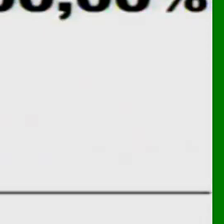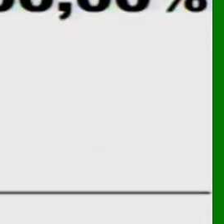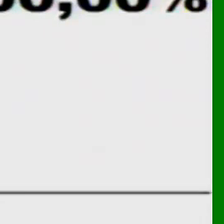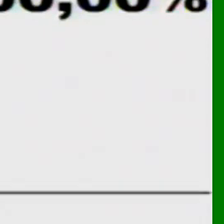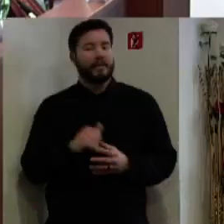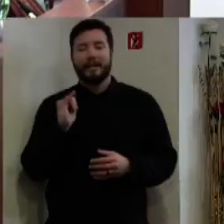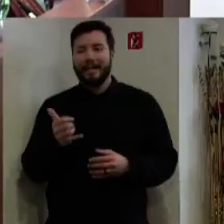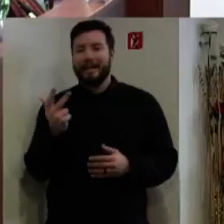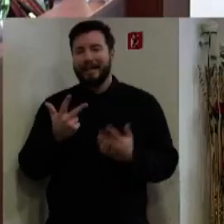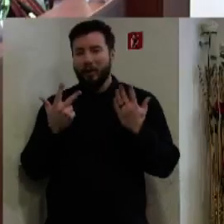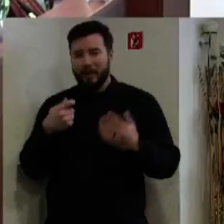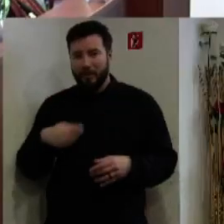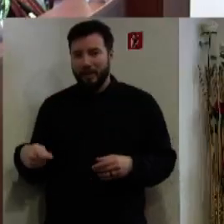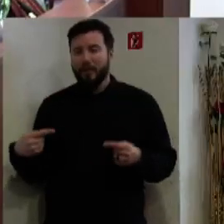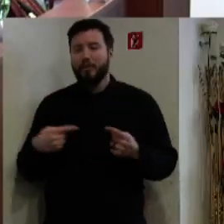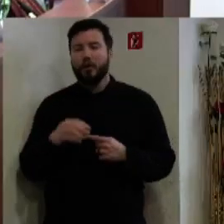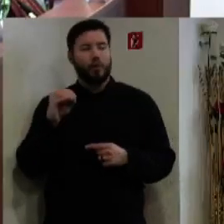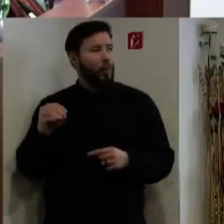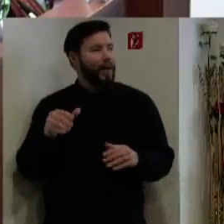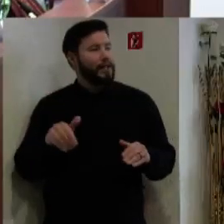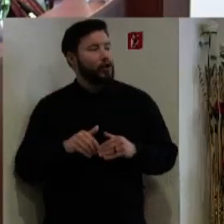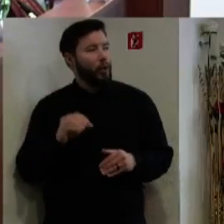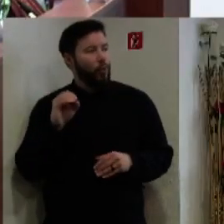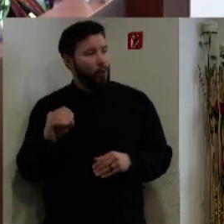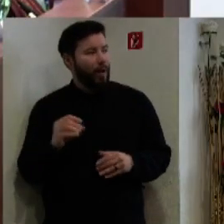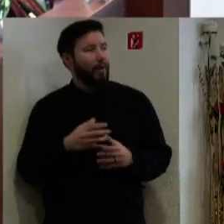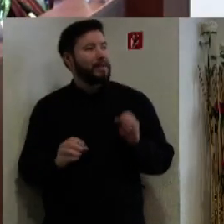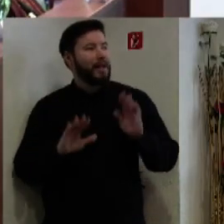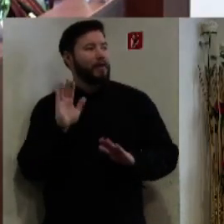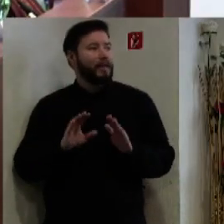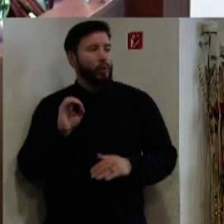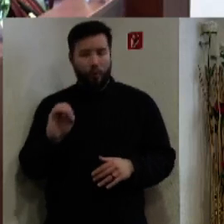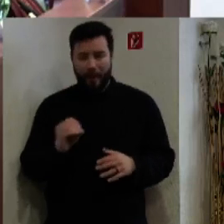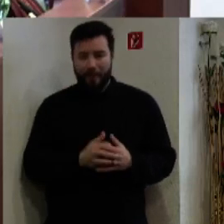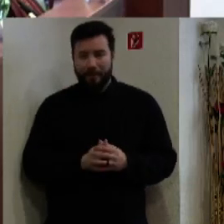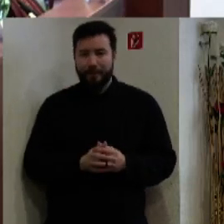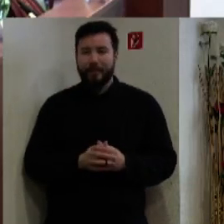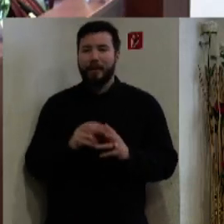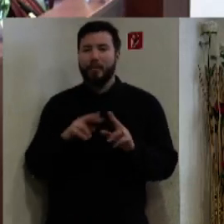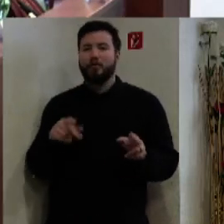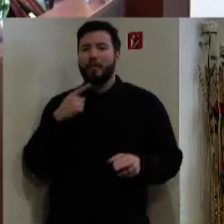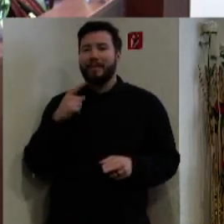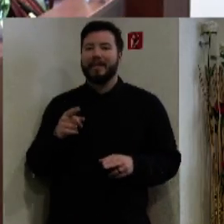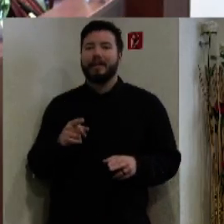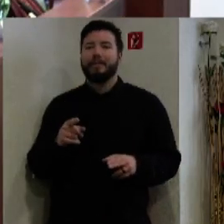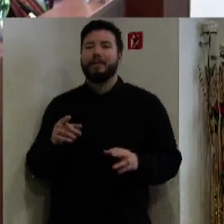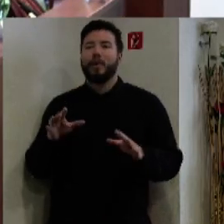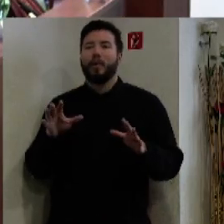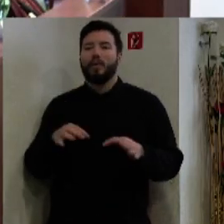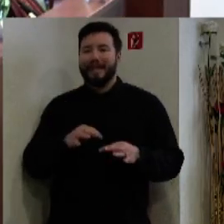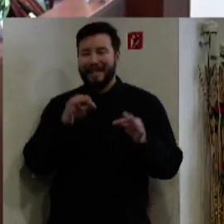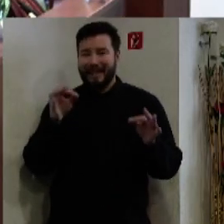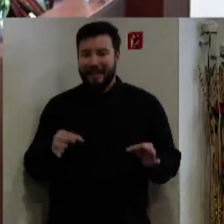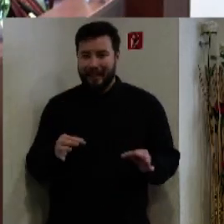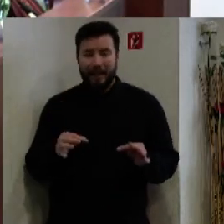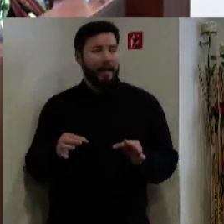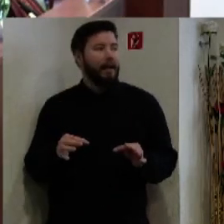Za 38 poslancov proti nula, zdržalo sa nula, nehlasovalo nula. Konštatujem, že aj uznesenie k stanovisku hlavného kontrola